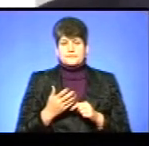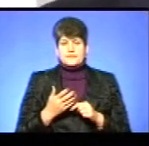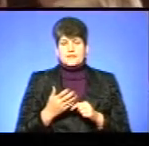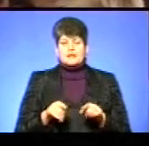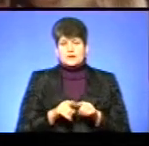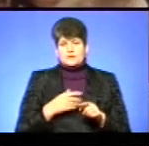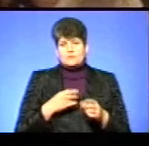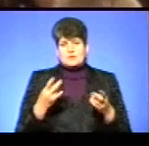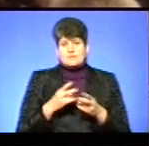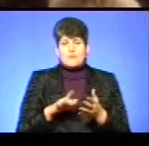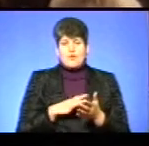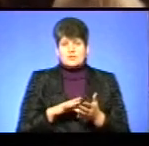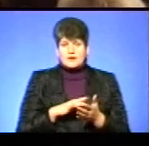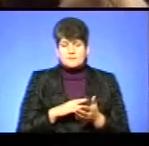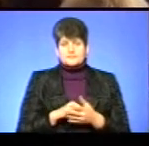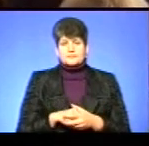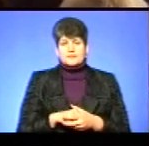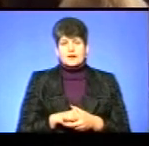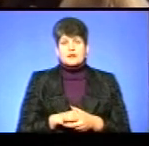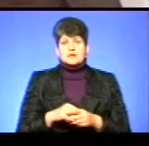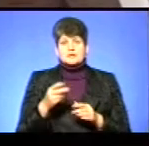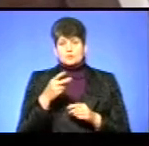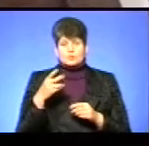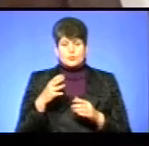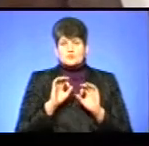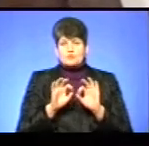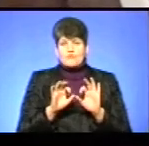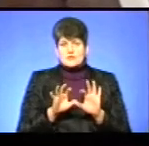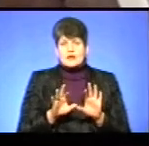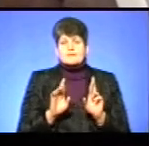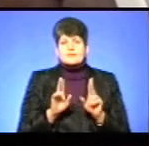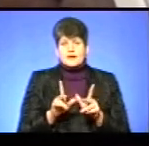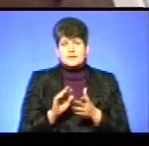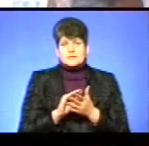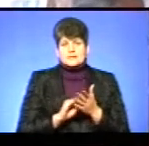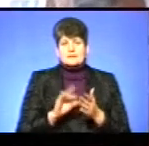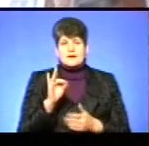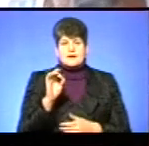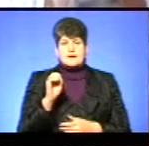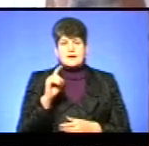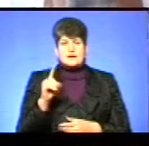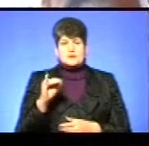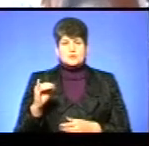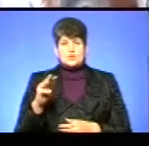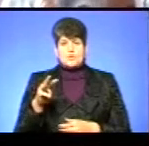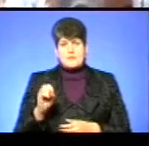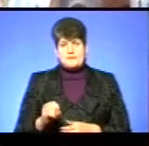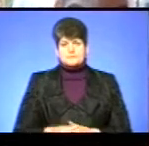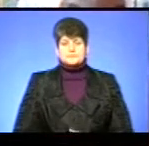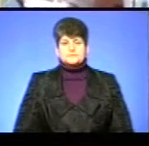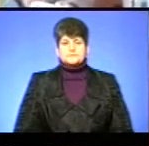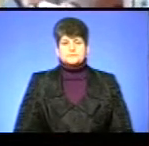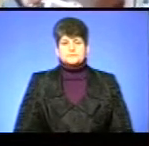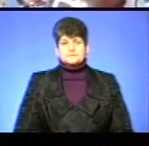бухгалтера. На другому поверсі перемоги студентам розповідають, як скласти резюме. Богдана Сарабун, Андрій Бодак,